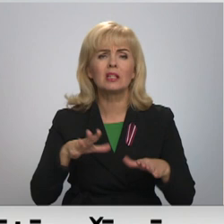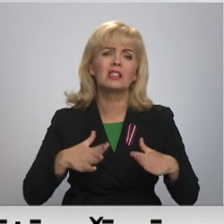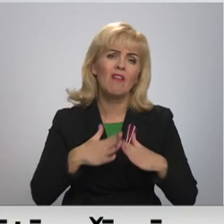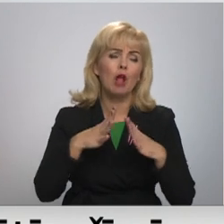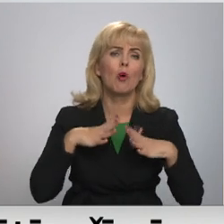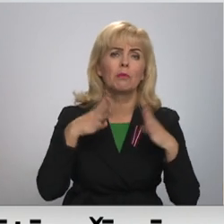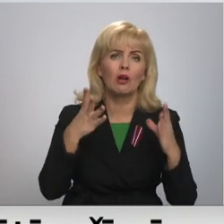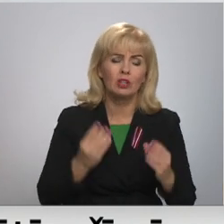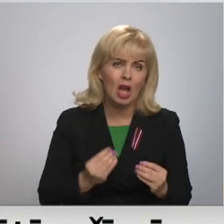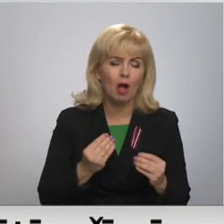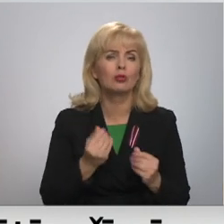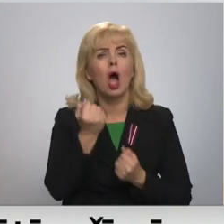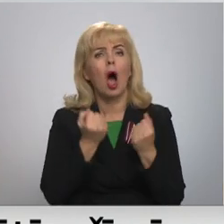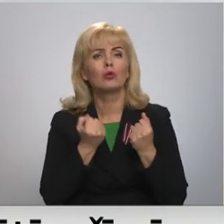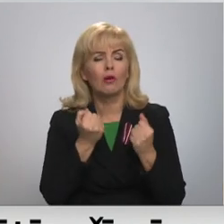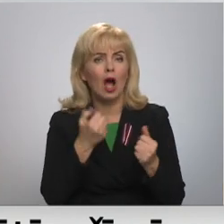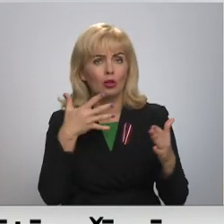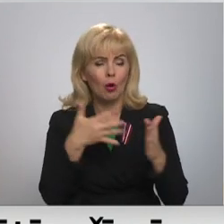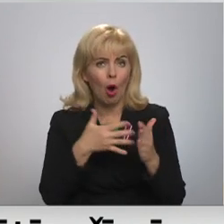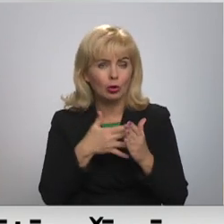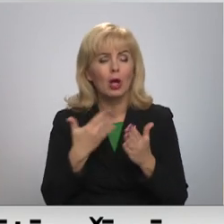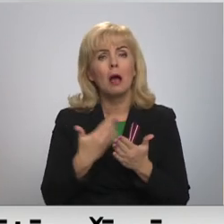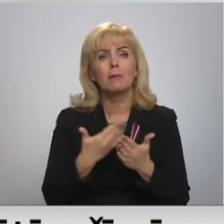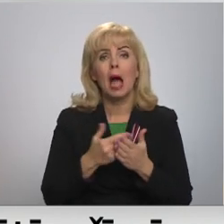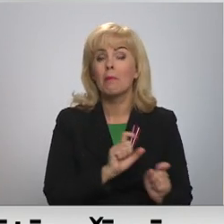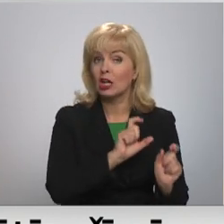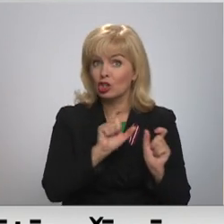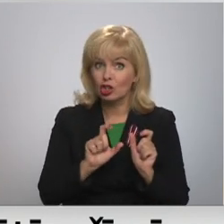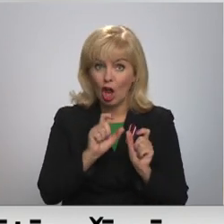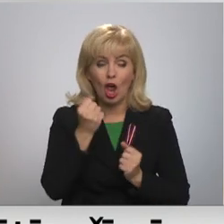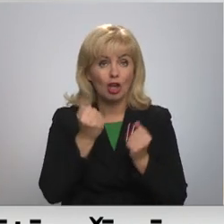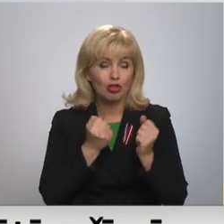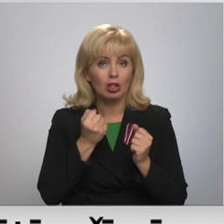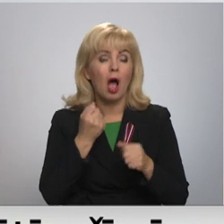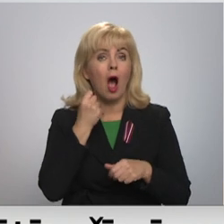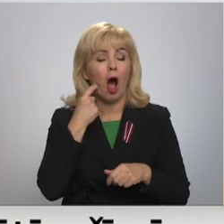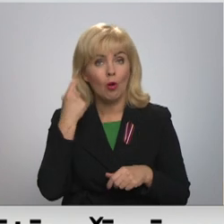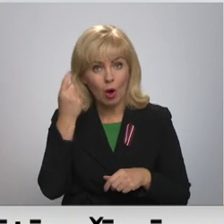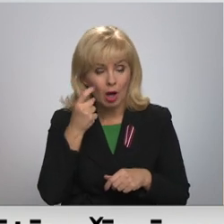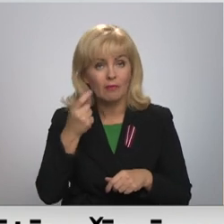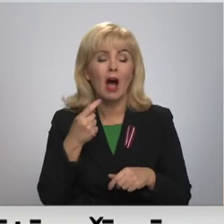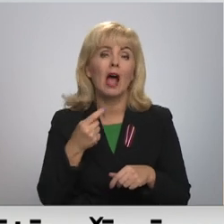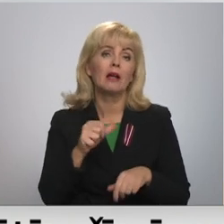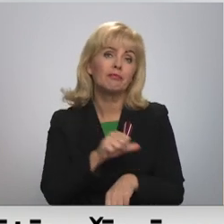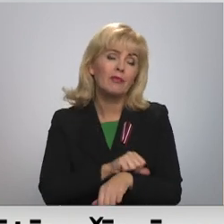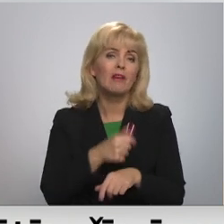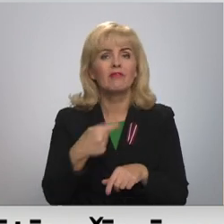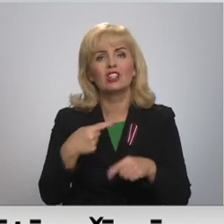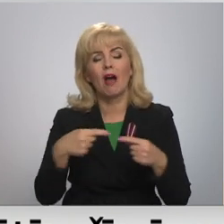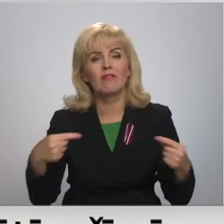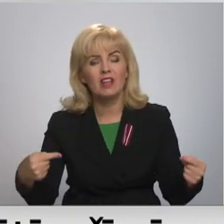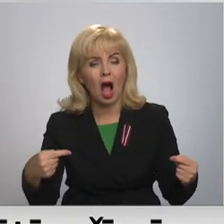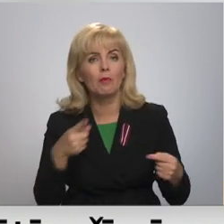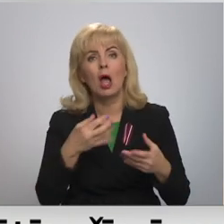automovadītāju kontrole, kas saistīta ar sēšanos pie stūras, alkoholu vai cito atreidinošo vielu ietekmē, ir viena no